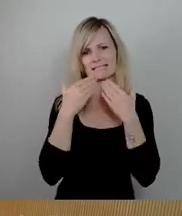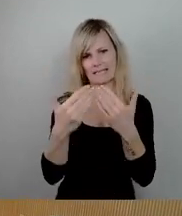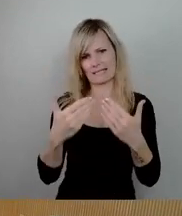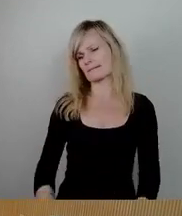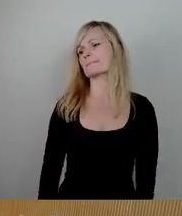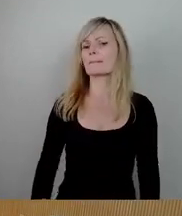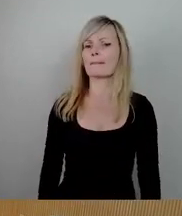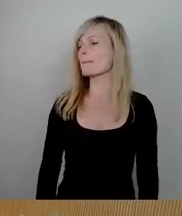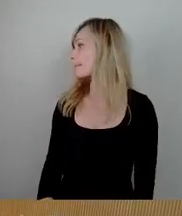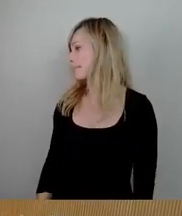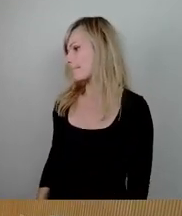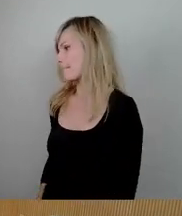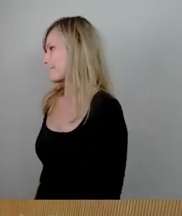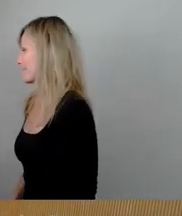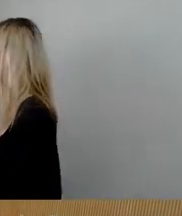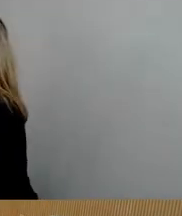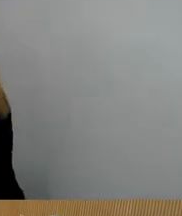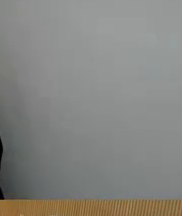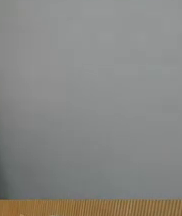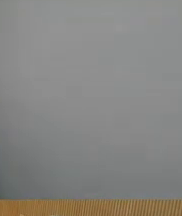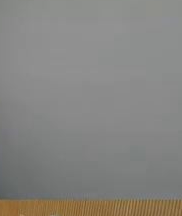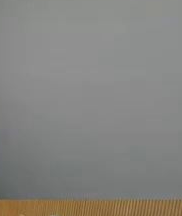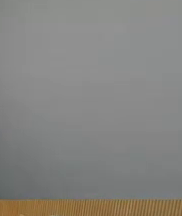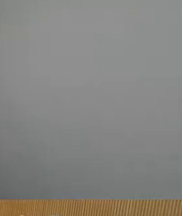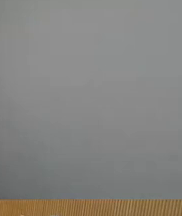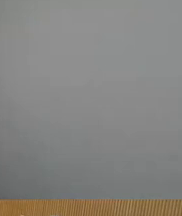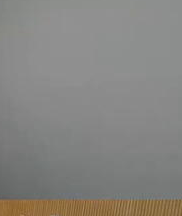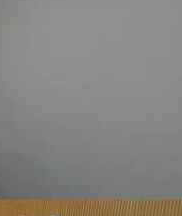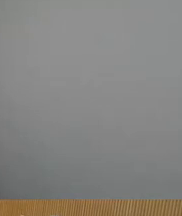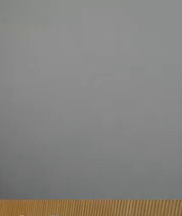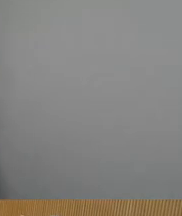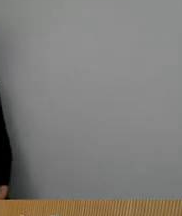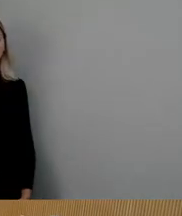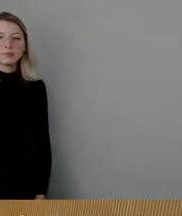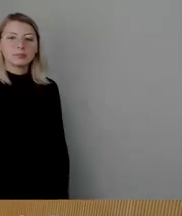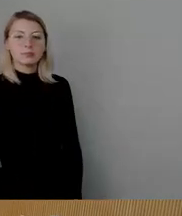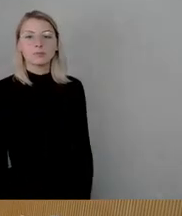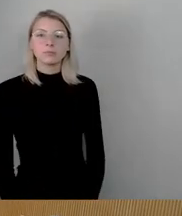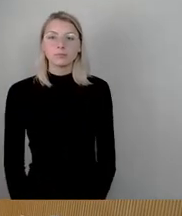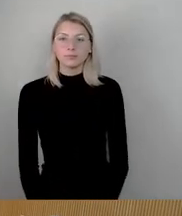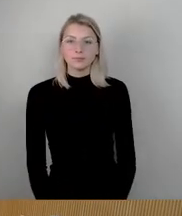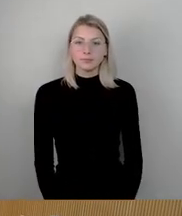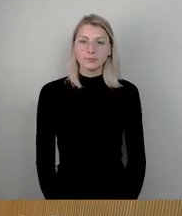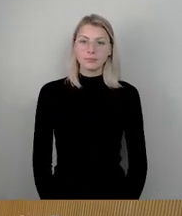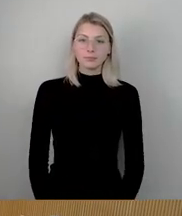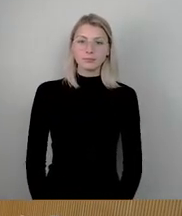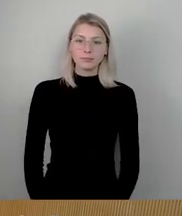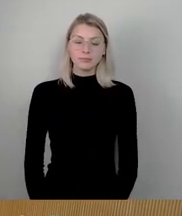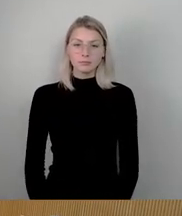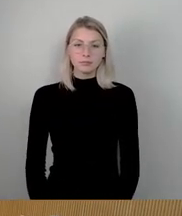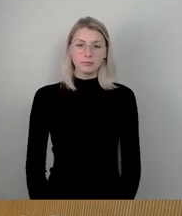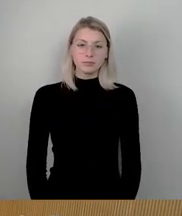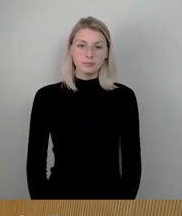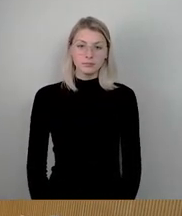Applaus Okay, dann Thomas Latschunzi, AfD, dann machen wir weiter mit Herrn Dr. Lahmes, bitteschön.